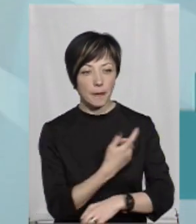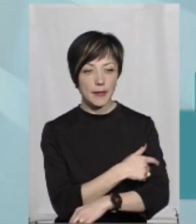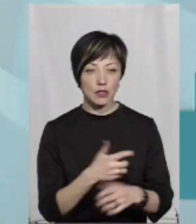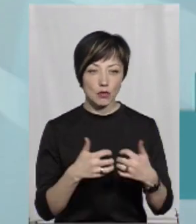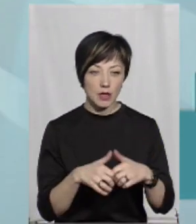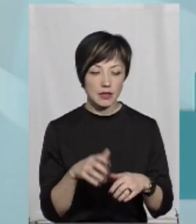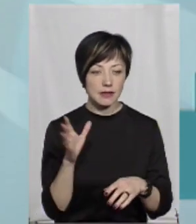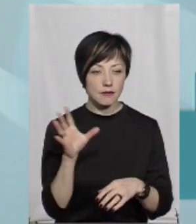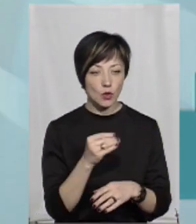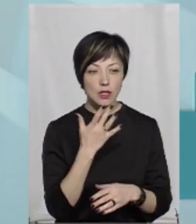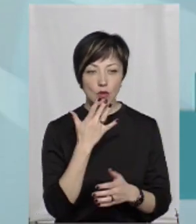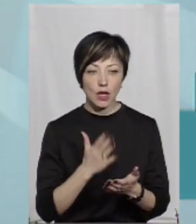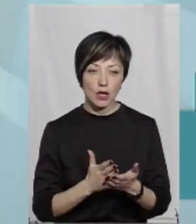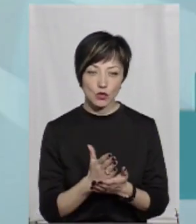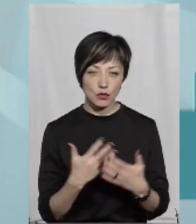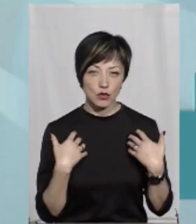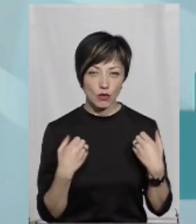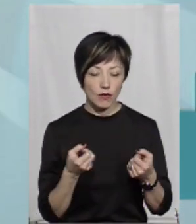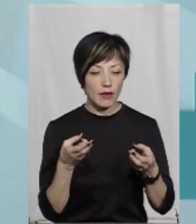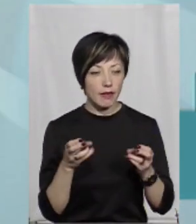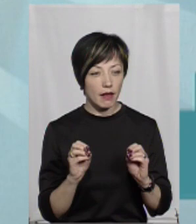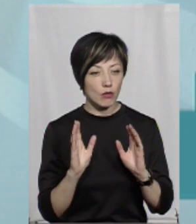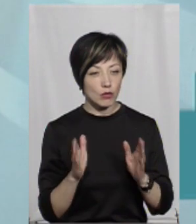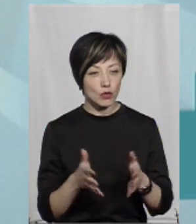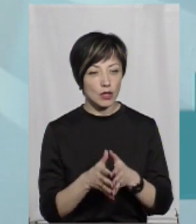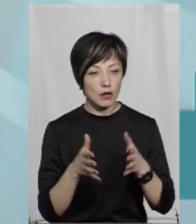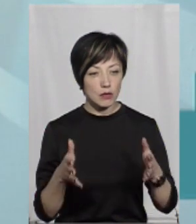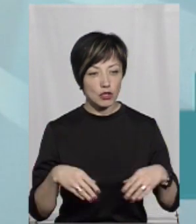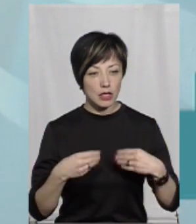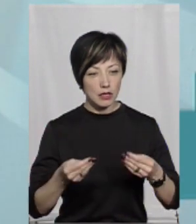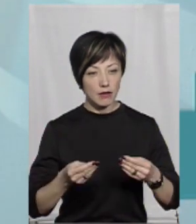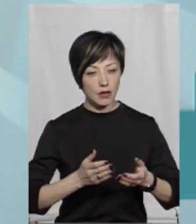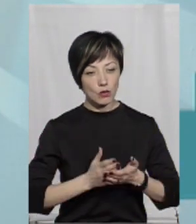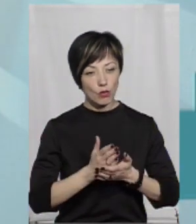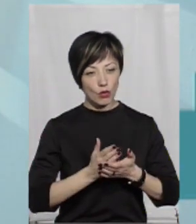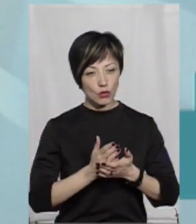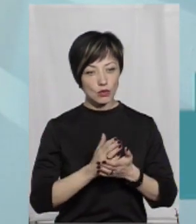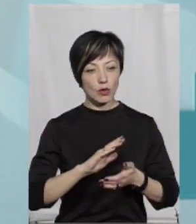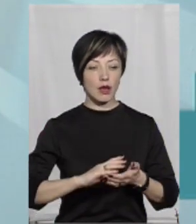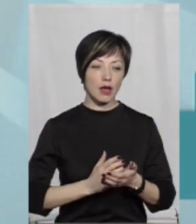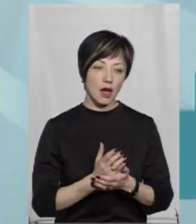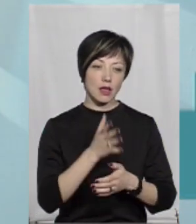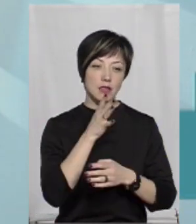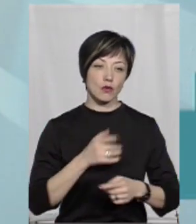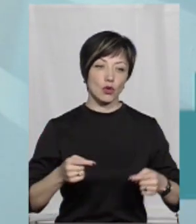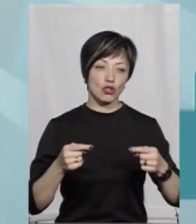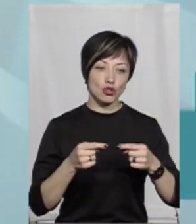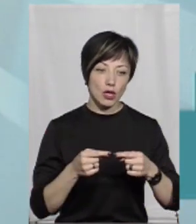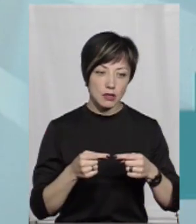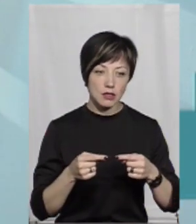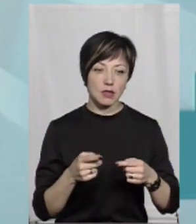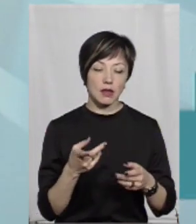обладнання, це все Національна служба здоров'я. Там, де будуть найбільше надаватися послуг, якісних, своєчасно,